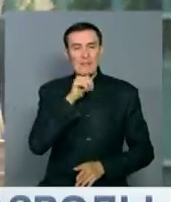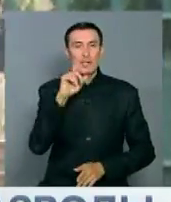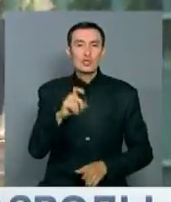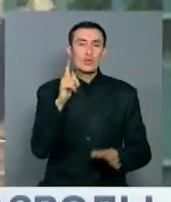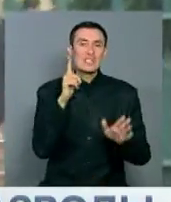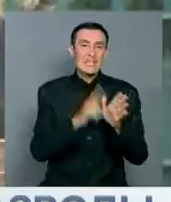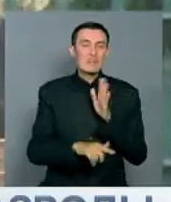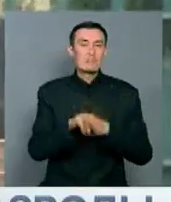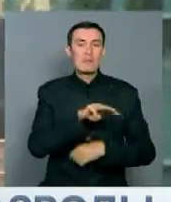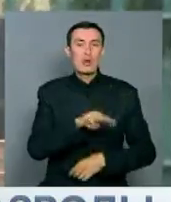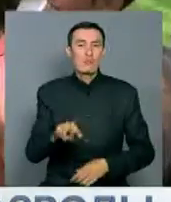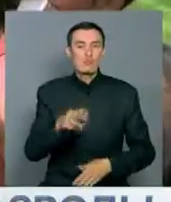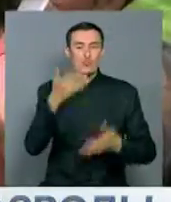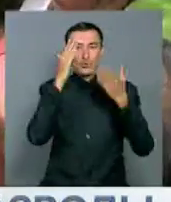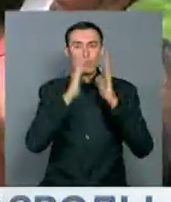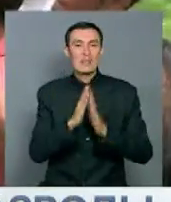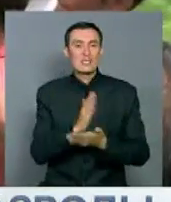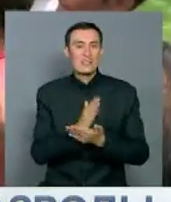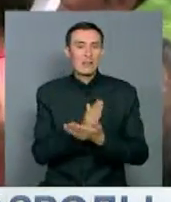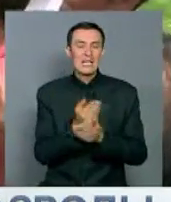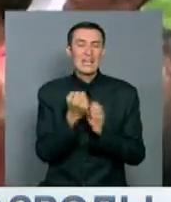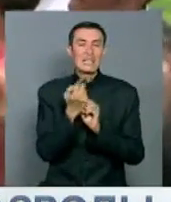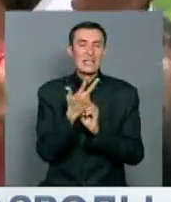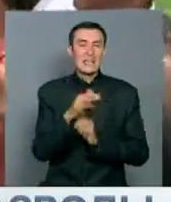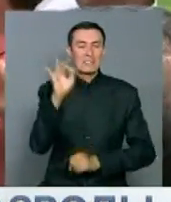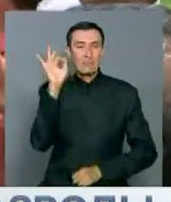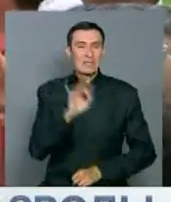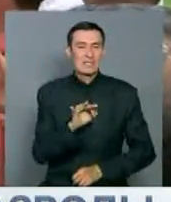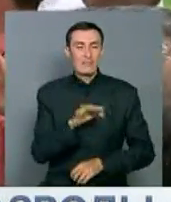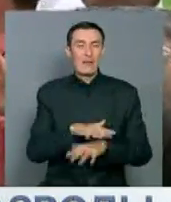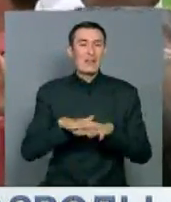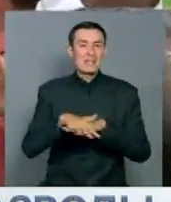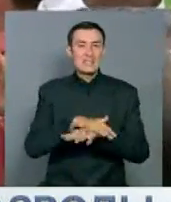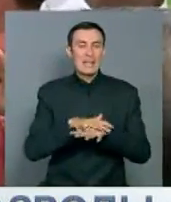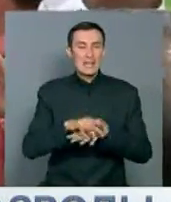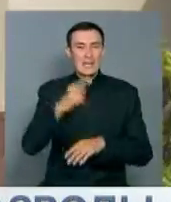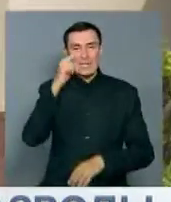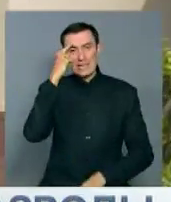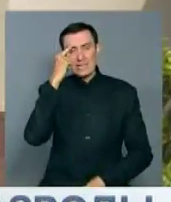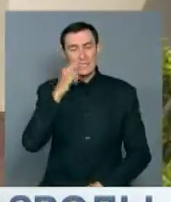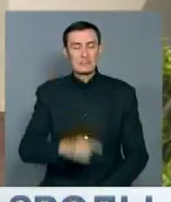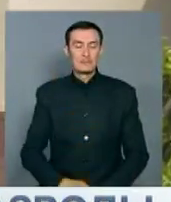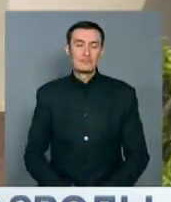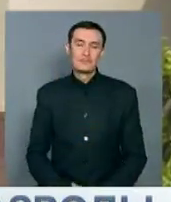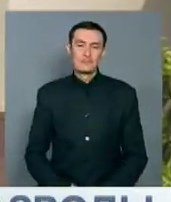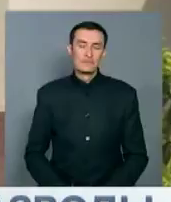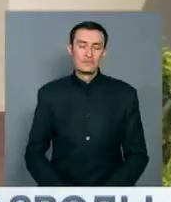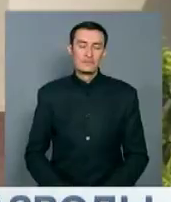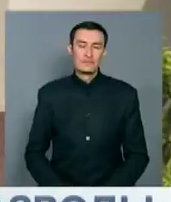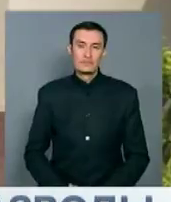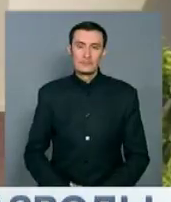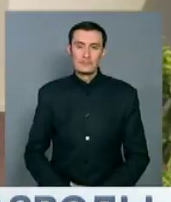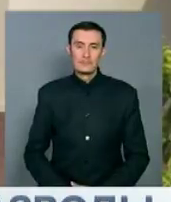170 миллионов мусульман составляют около 13% от всего населения Индии.